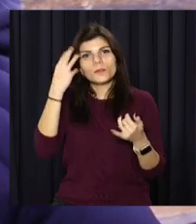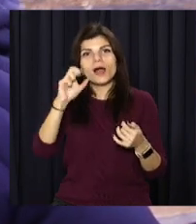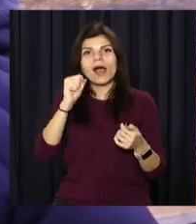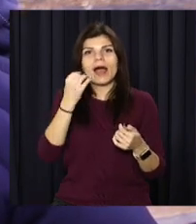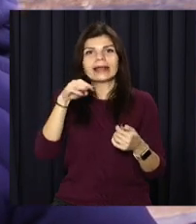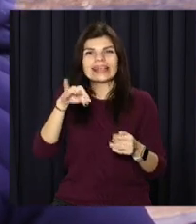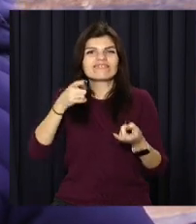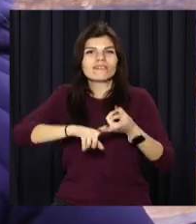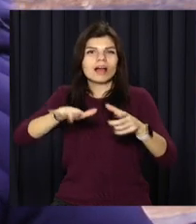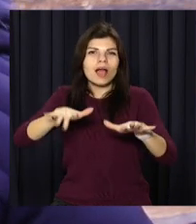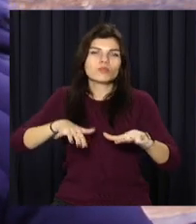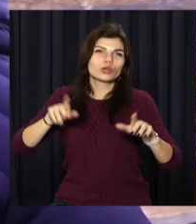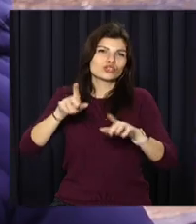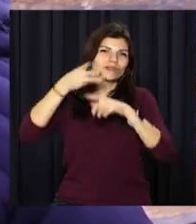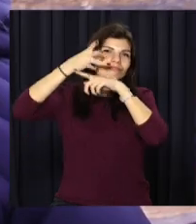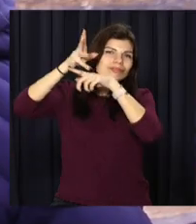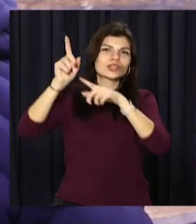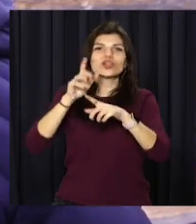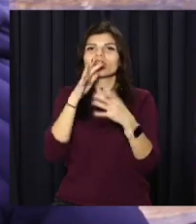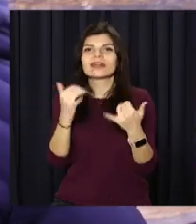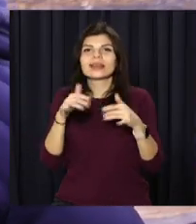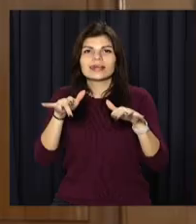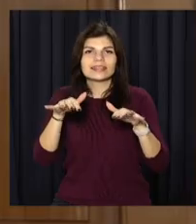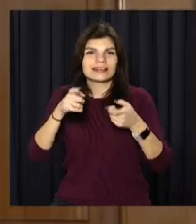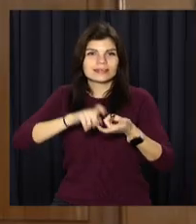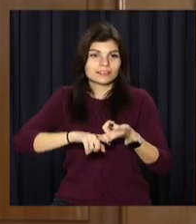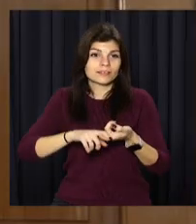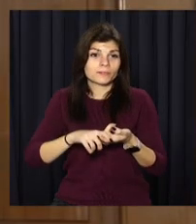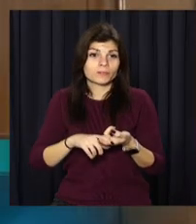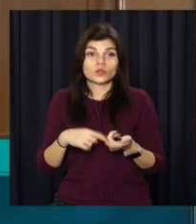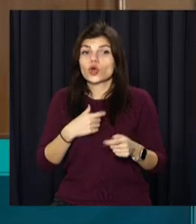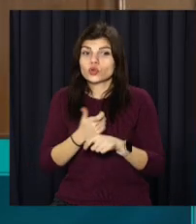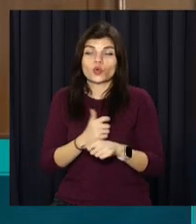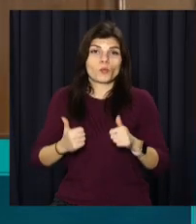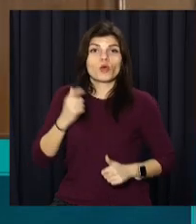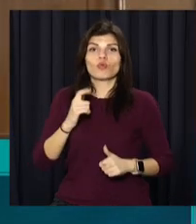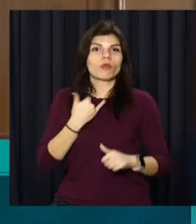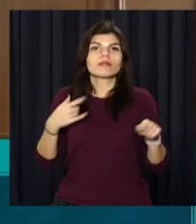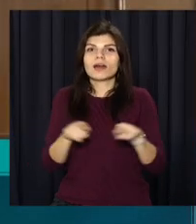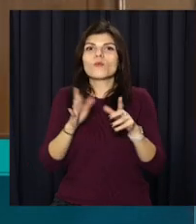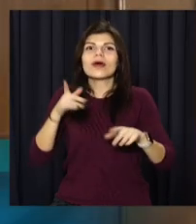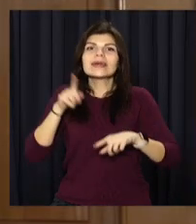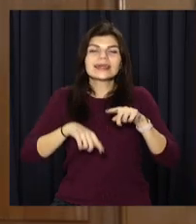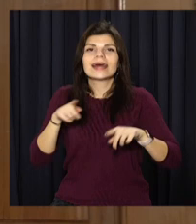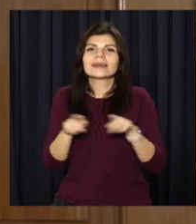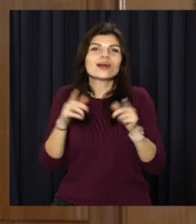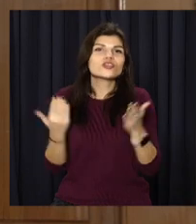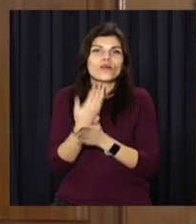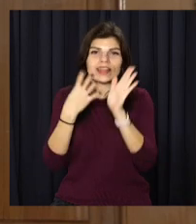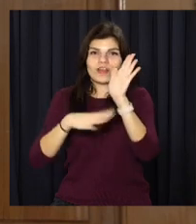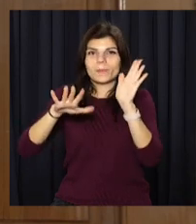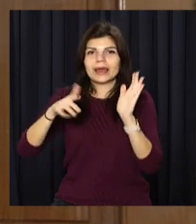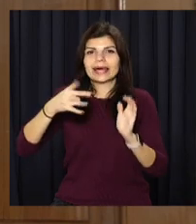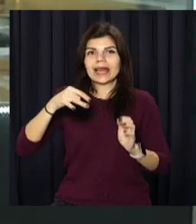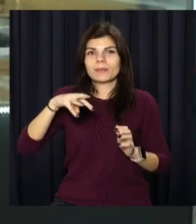ІТ-технологій, можливо, якихось сучасних кабінетів інформатики. Дуже пишаюся тим, що в нас буде така рідна, така нова 95